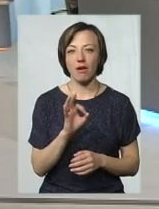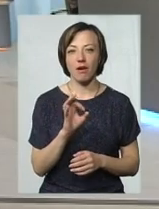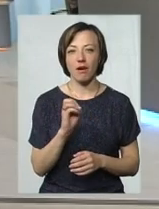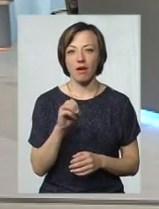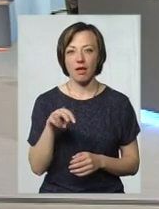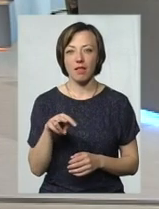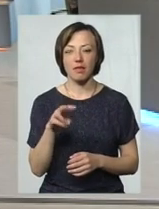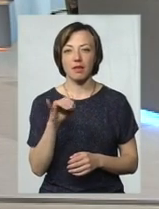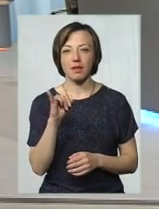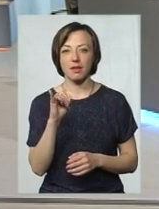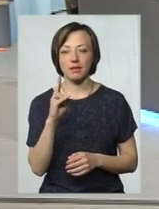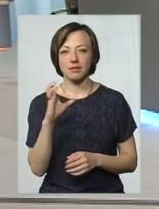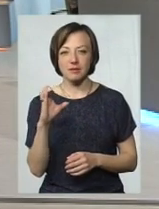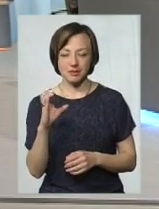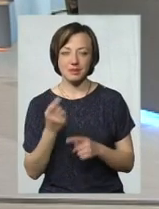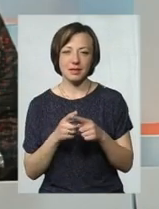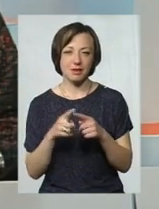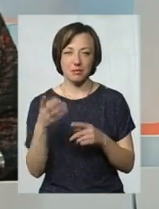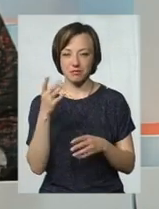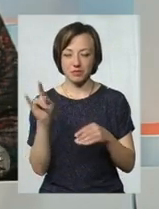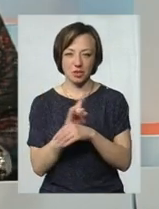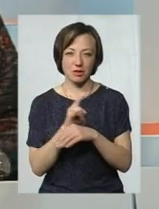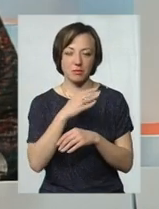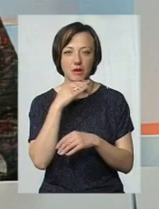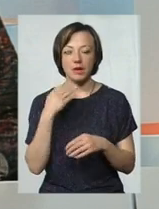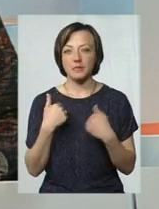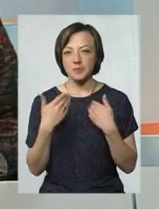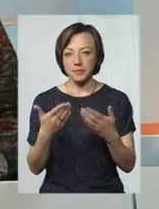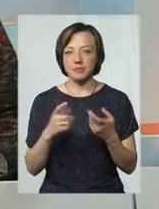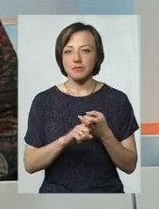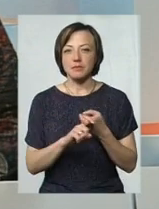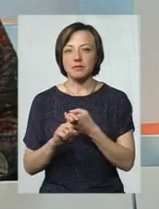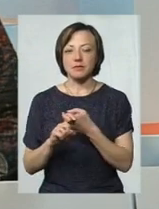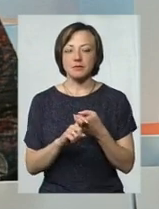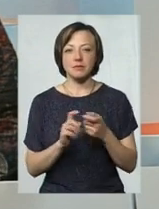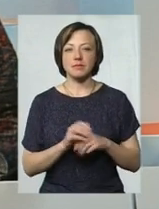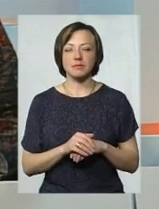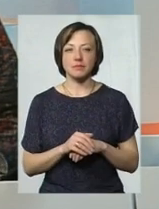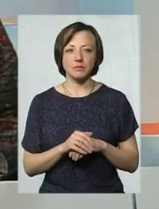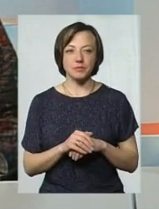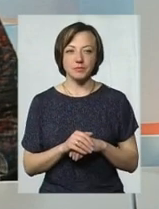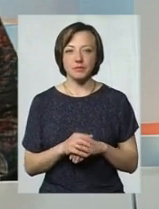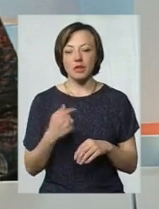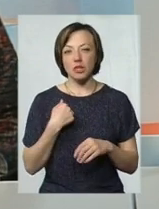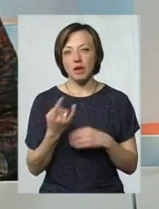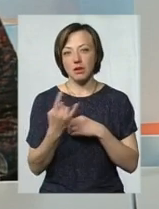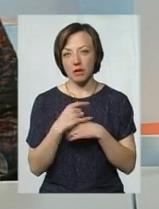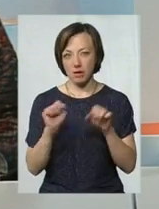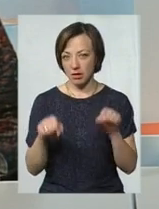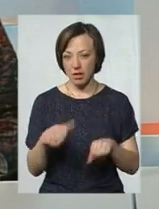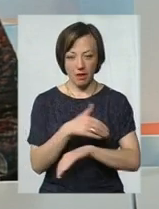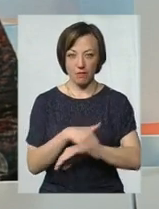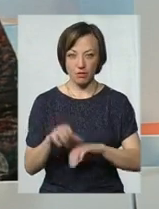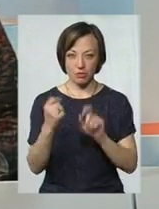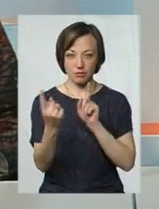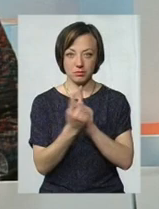також шахраїв багато. Тобто, це вже залежить від назвами, свідомості назвами, чи нас можуть обманути. Так і на вулиці може